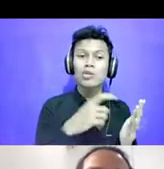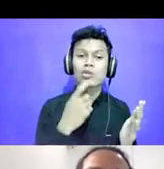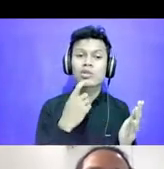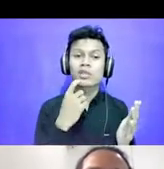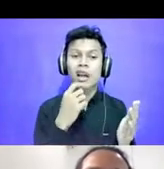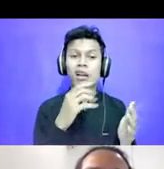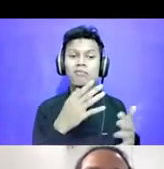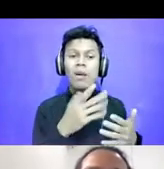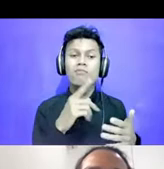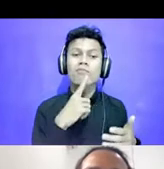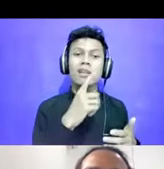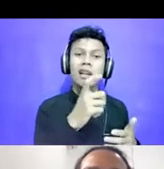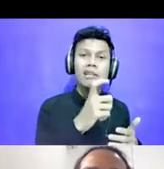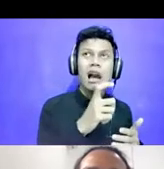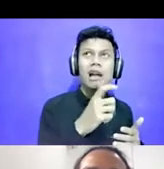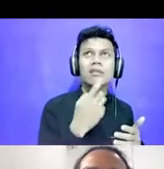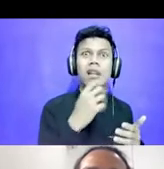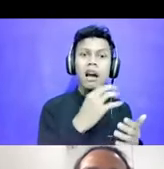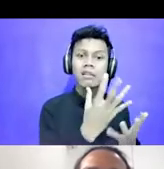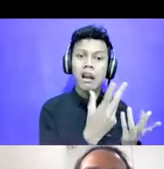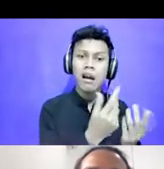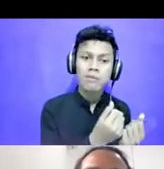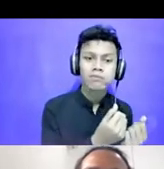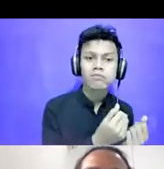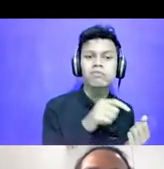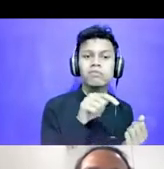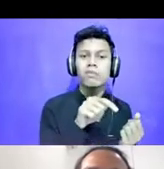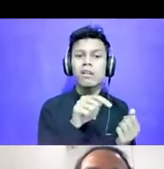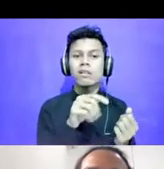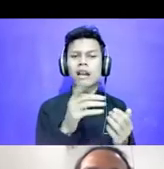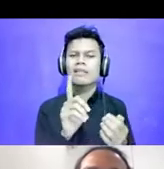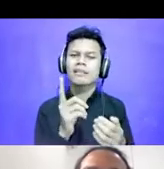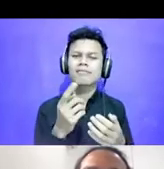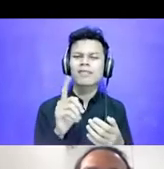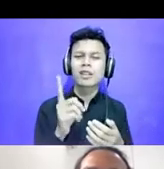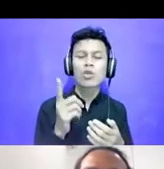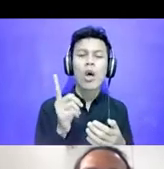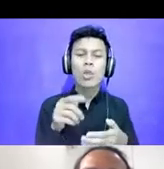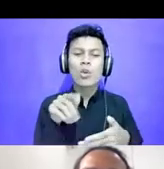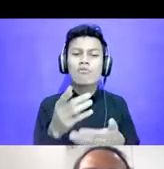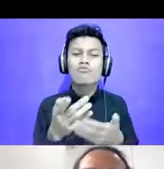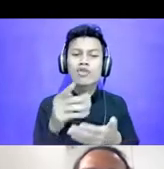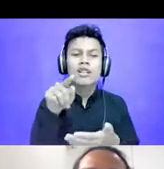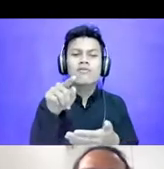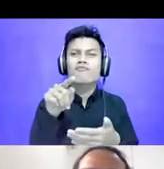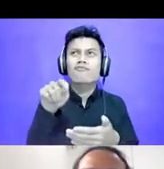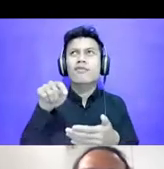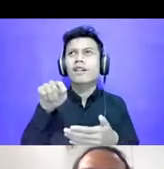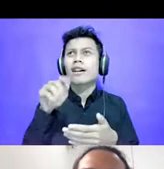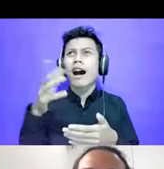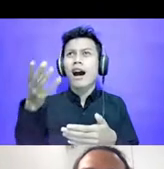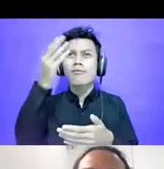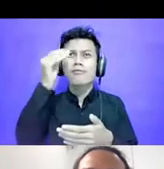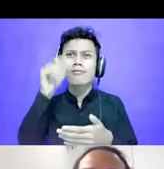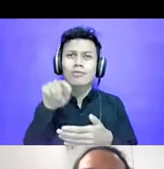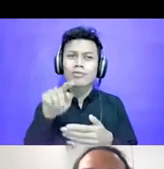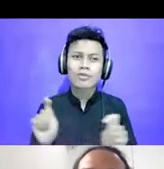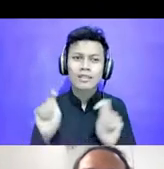-tanya Dan menjelaskan sesuatu yang Anda tahu itu berlaku Dan itu mungkin